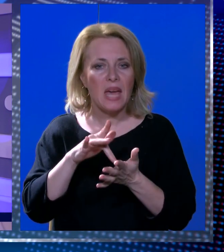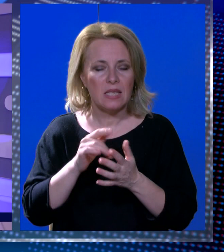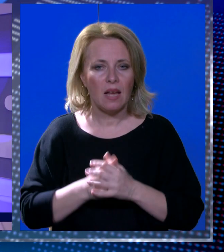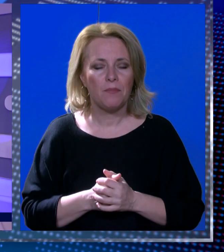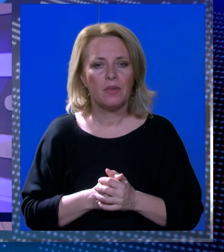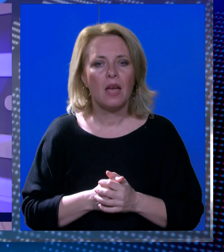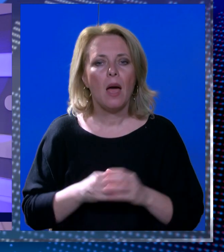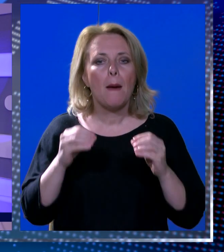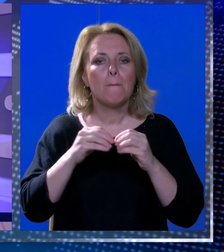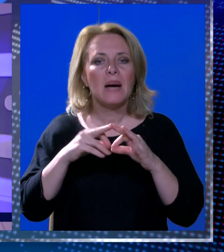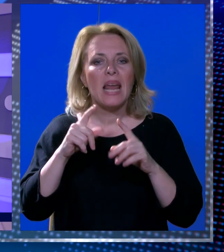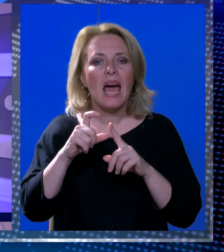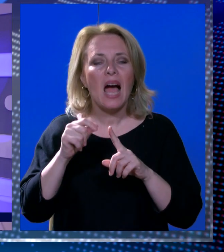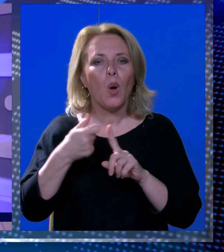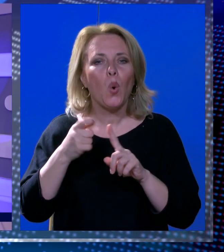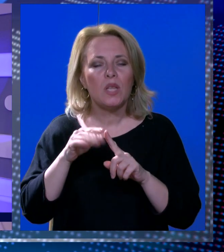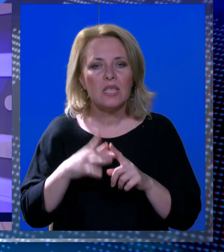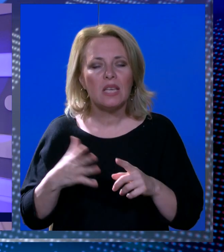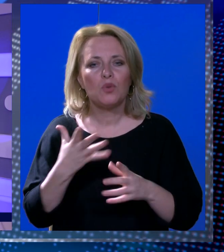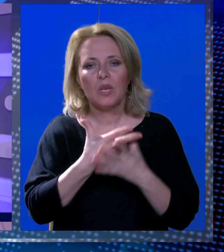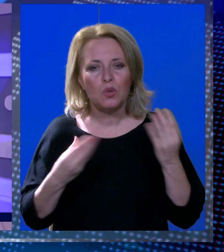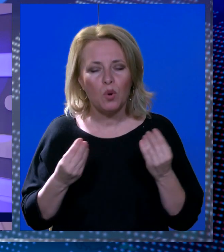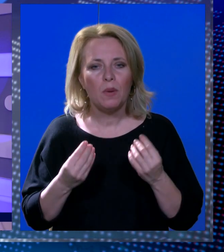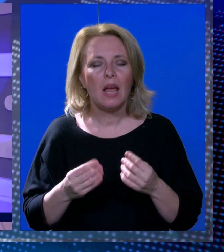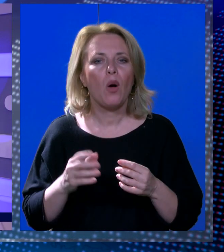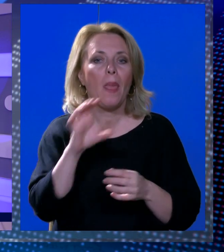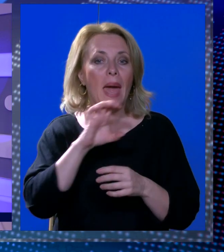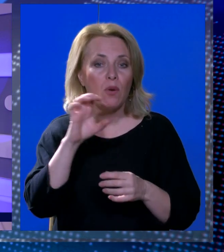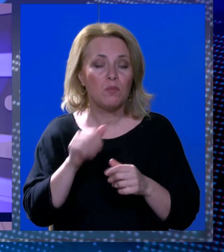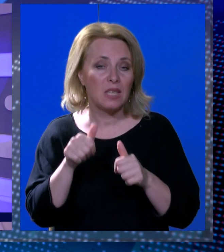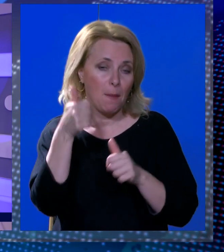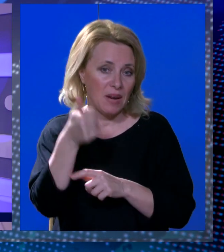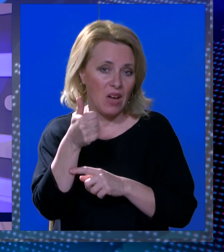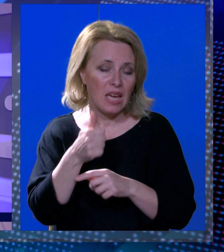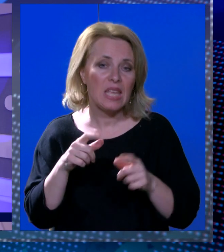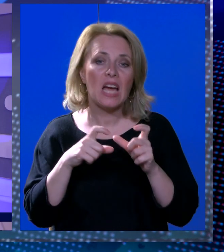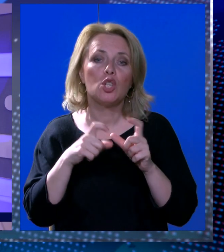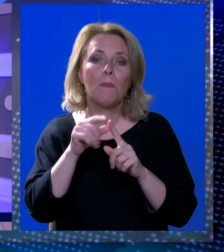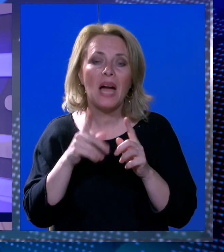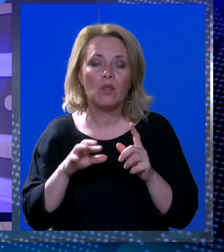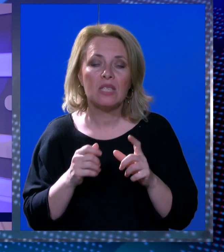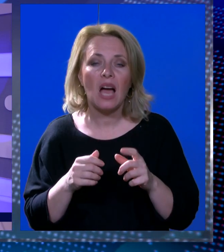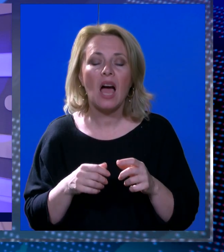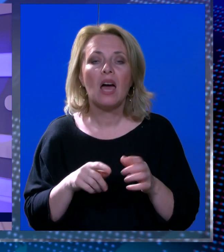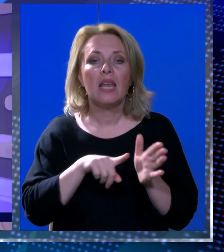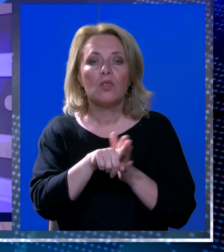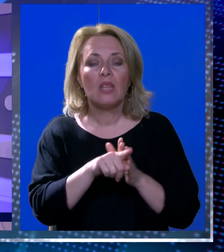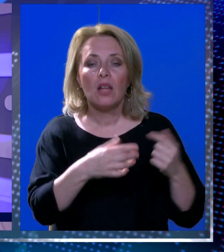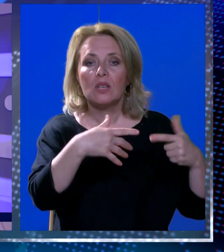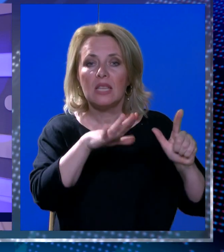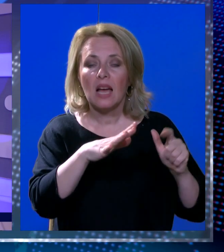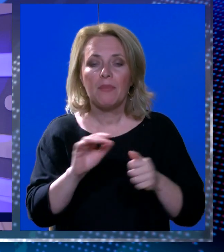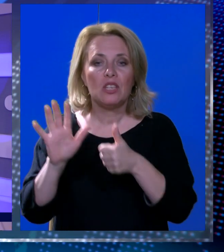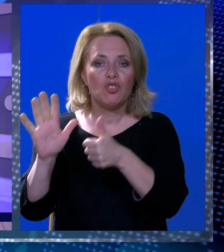u Nizozemskoj. Barakudice su u četvrt finalu izgubile od europskih prvakinja, Španjolske, rezultatom 17-6.